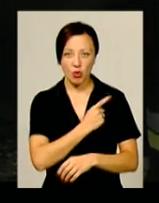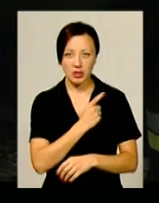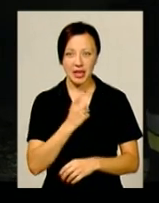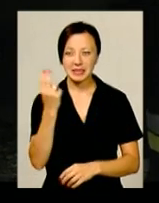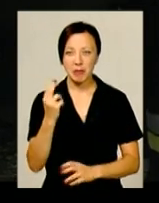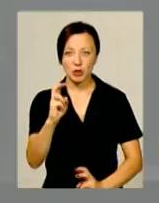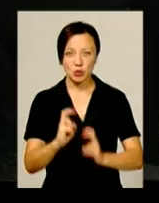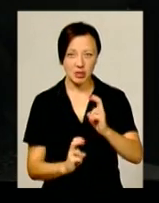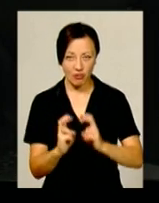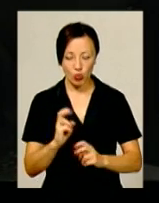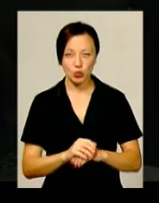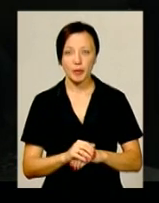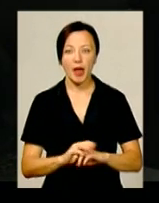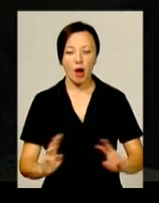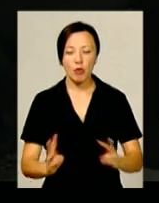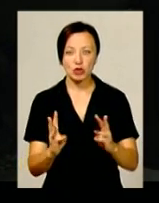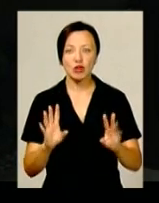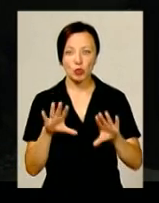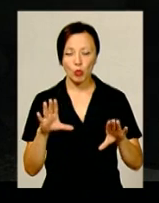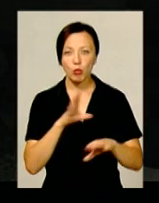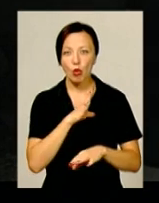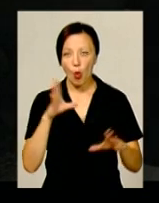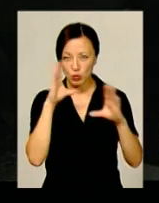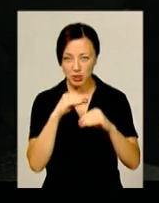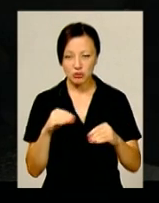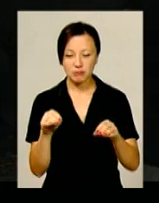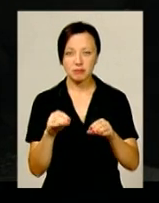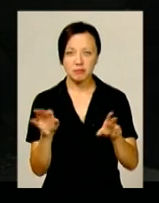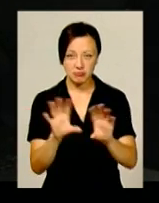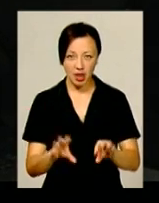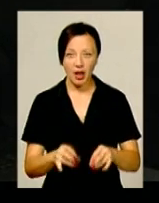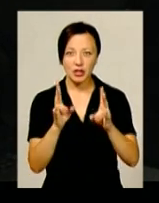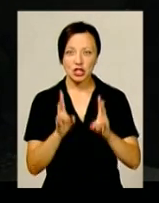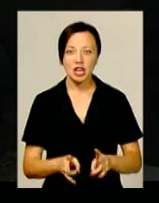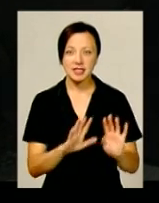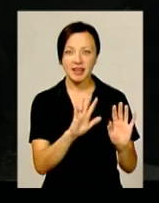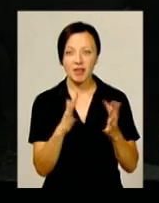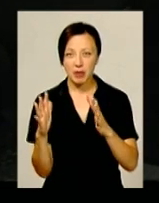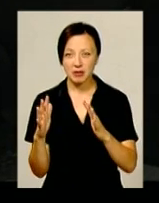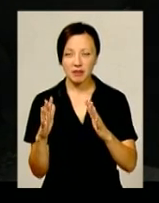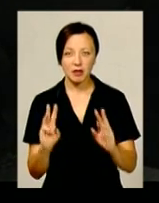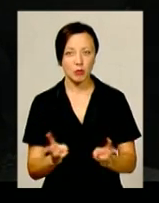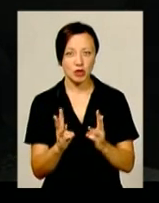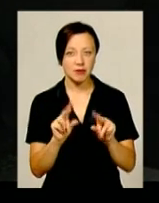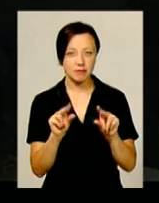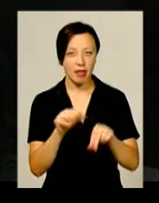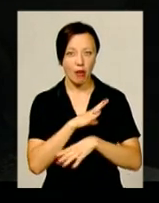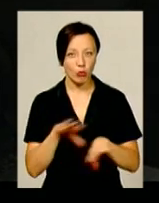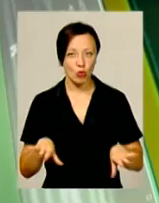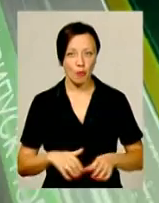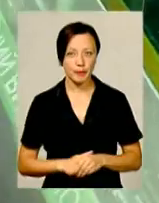«Нібулона». Пожежу було успішно ліквідовано, а також нещасних випадків на пожежі не було.